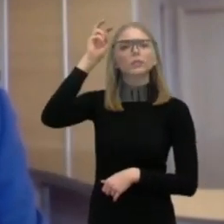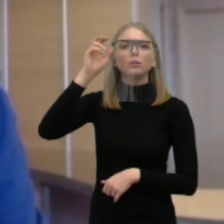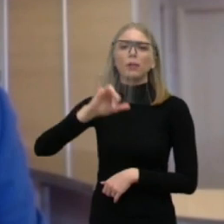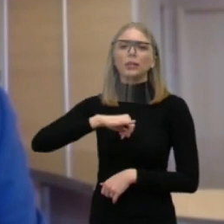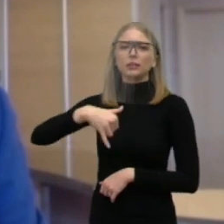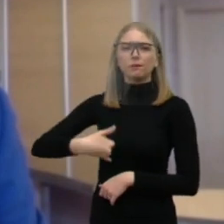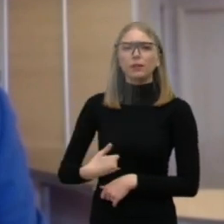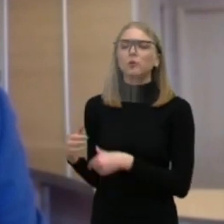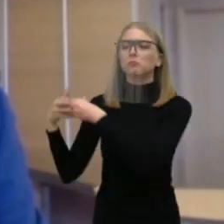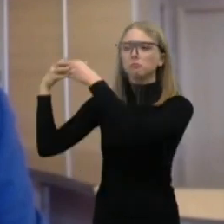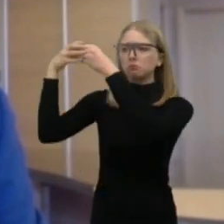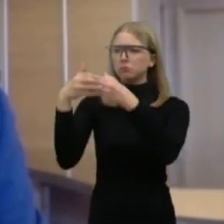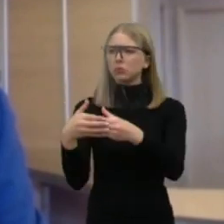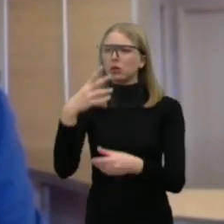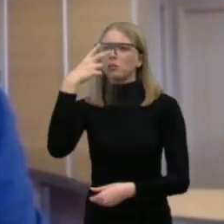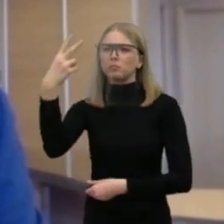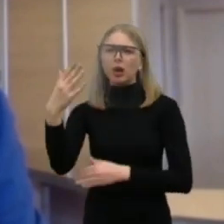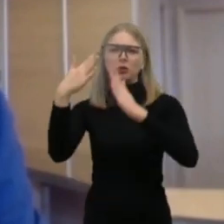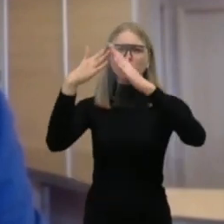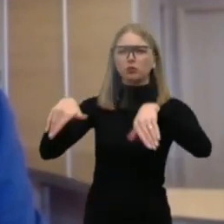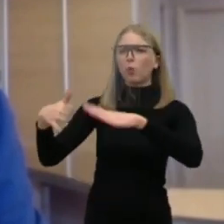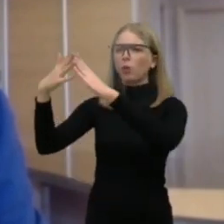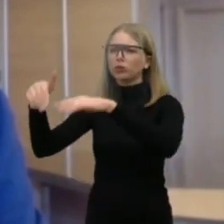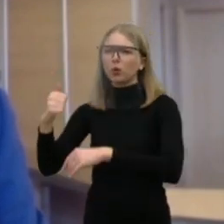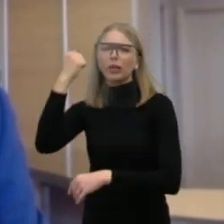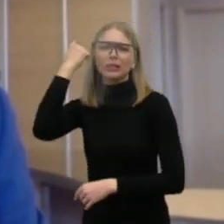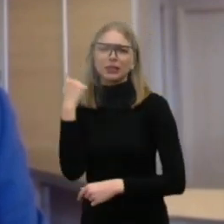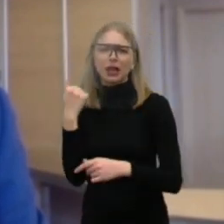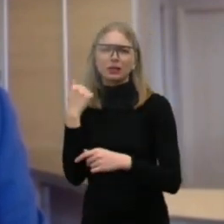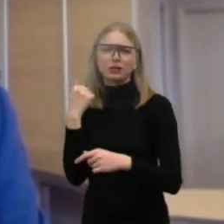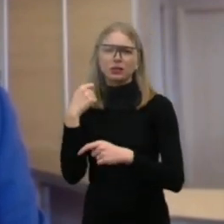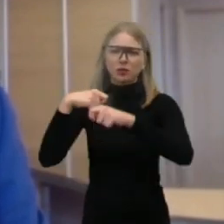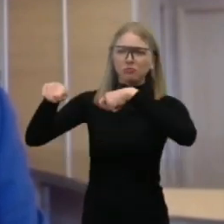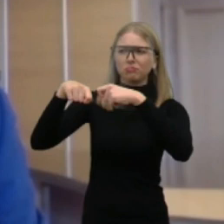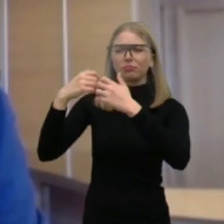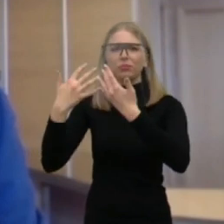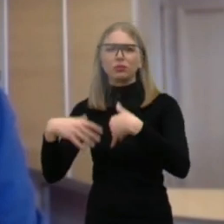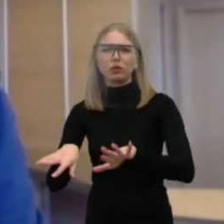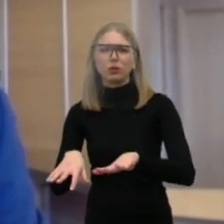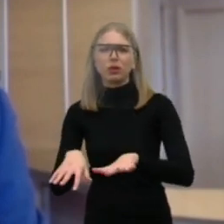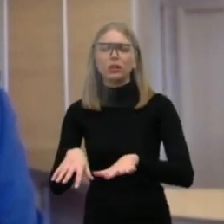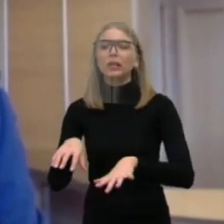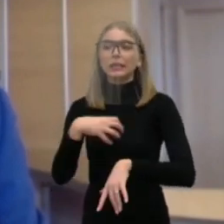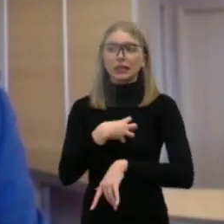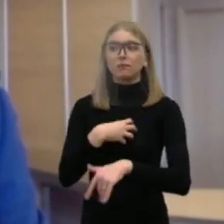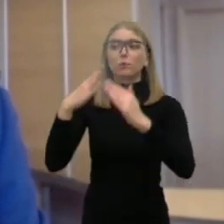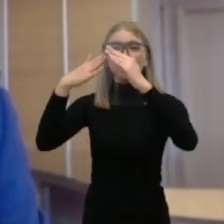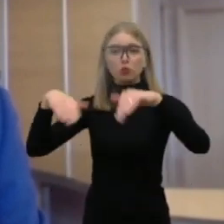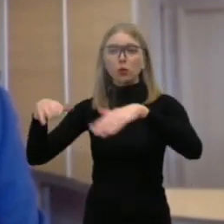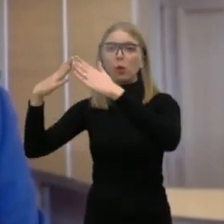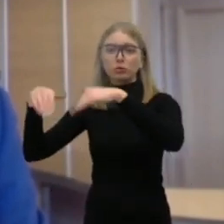sodybas su šiferiniais stogais, kas yra tikrai turėtų būti prioritetas. Tai